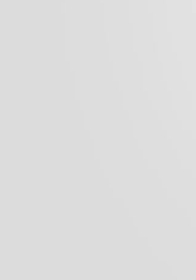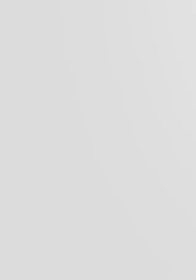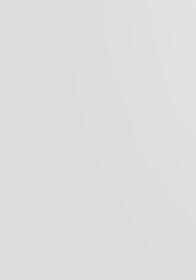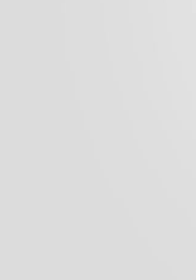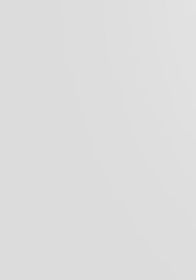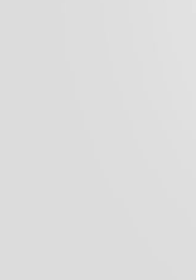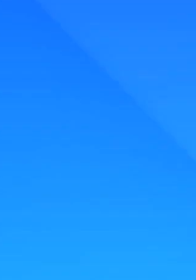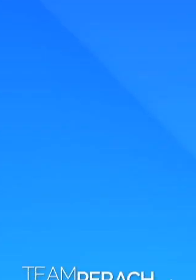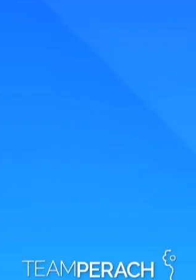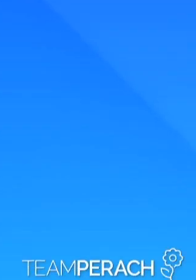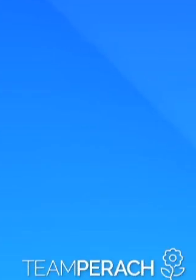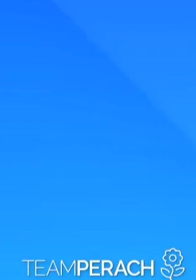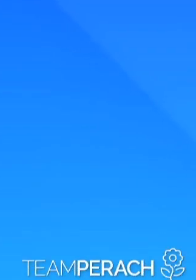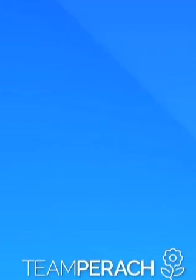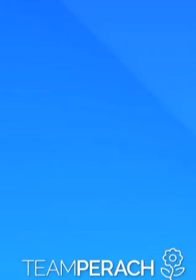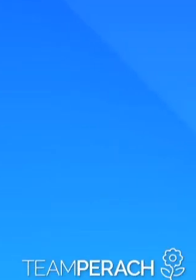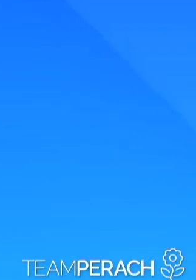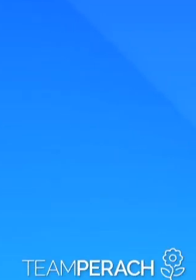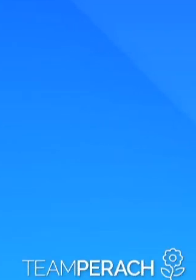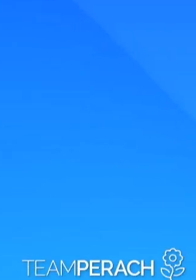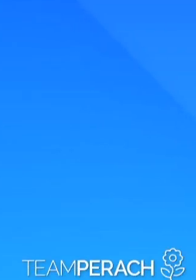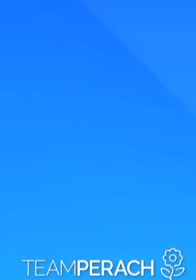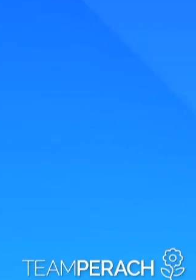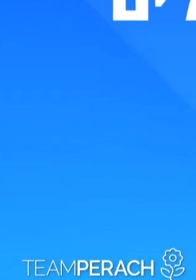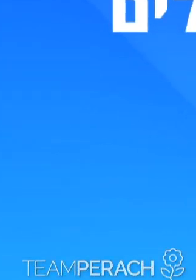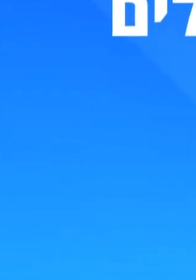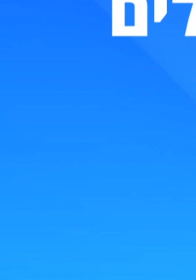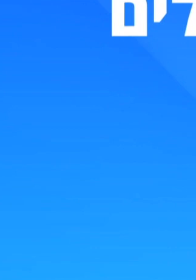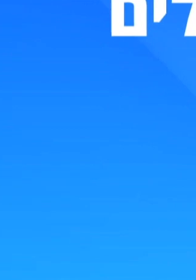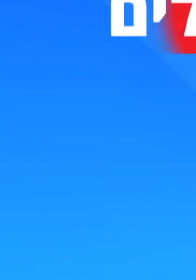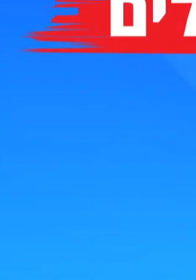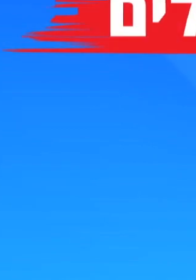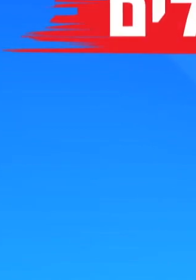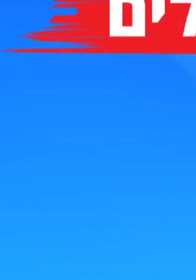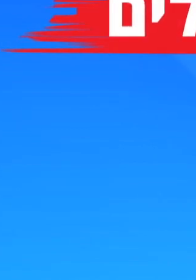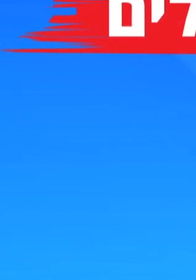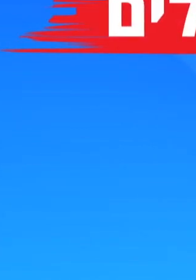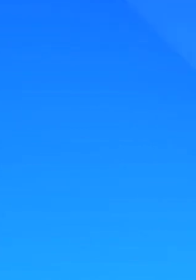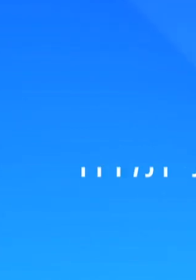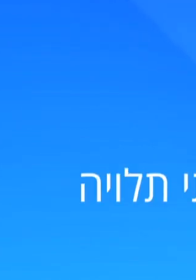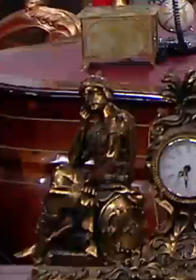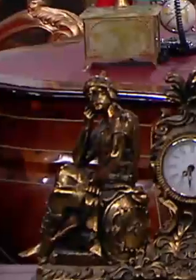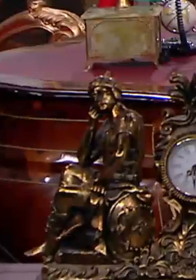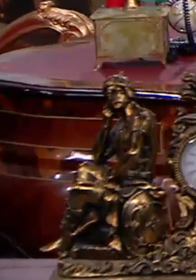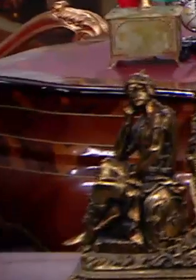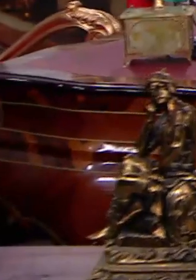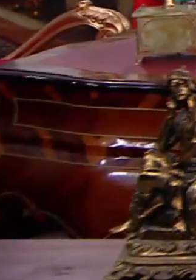כשיוצאים. התחסנות מפני דלקת ריאות היא משימה לאומית. בקשו מהרופא המטפל גם את החיסון שבביטוח המשלים.